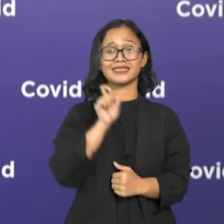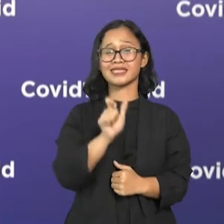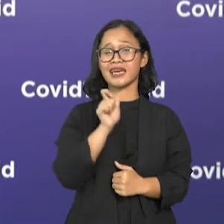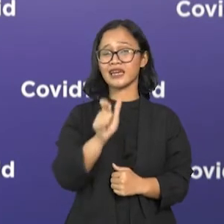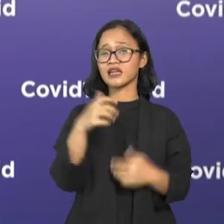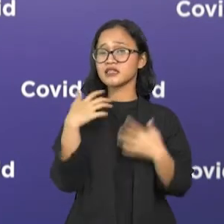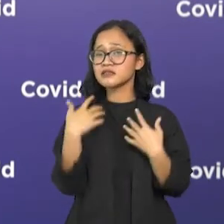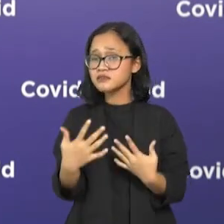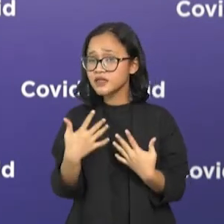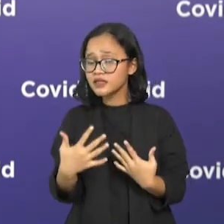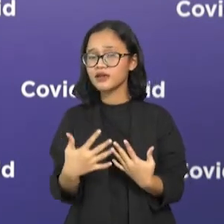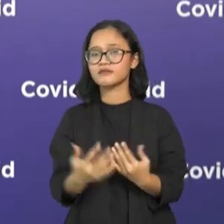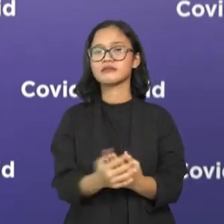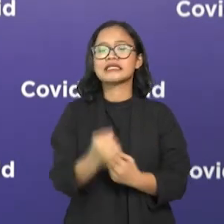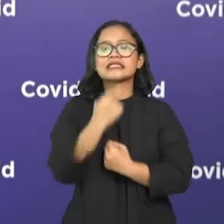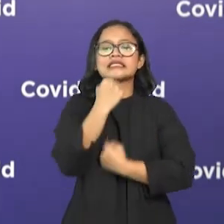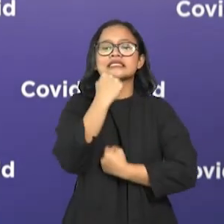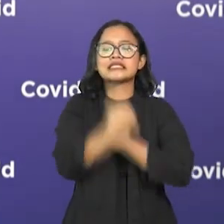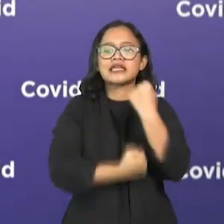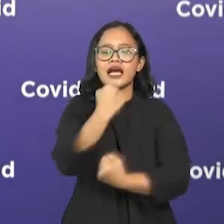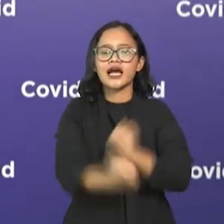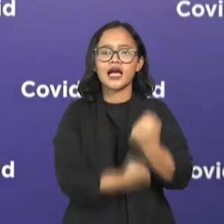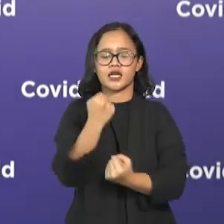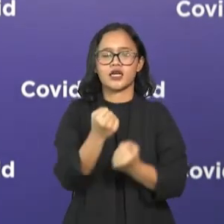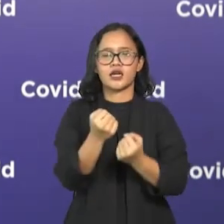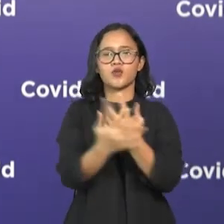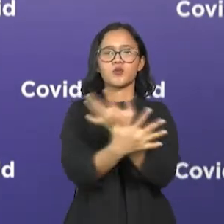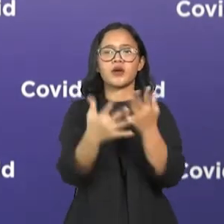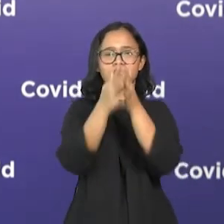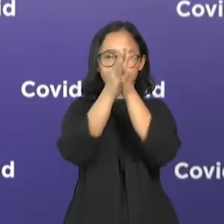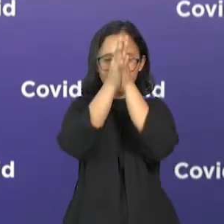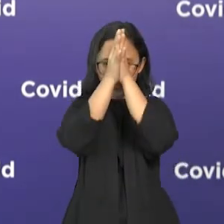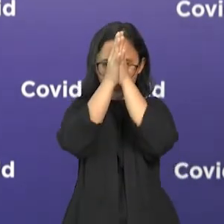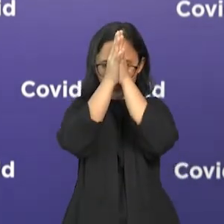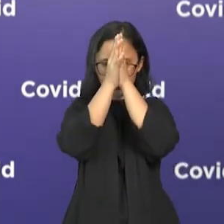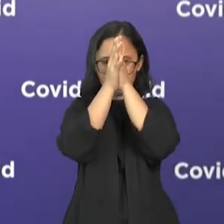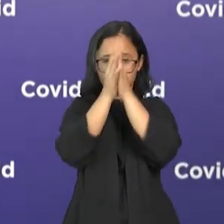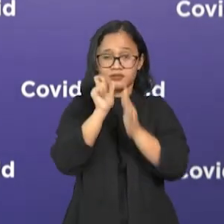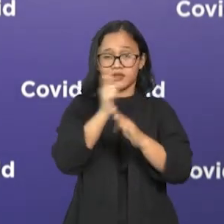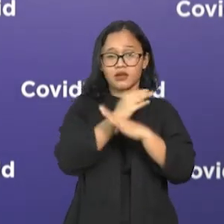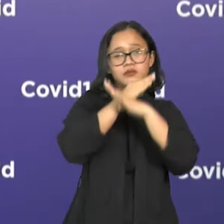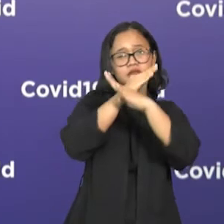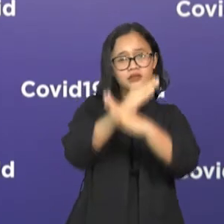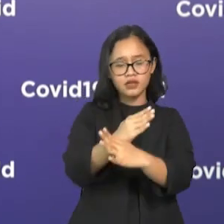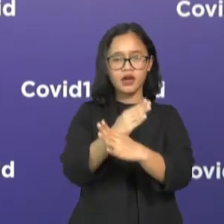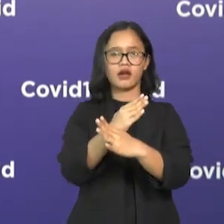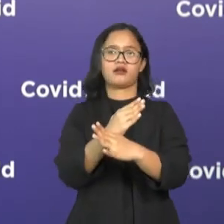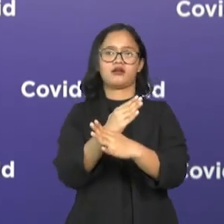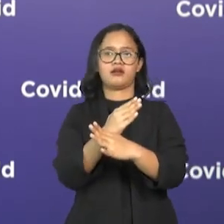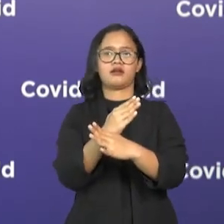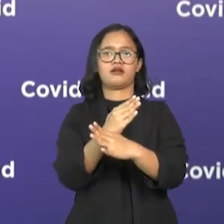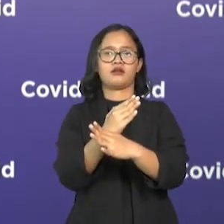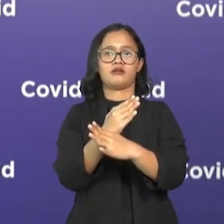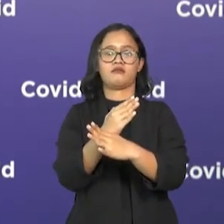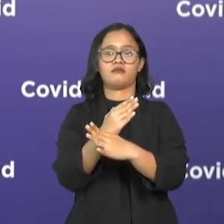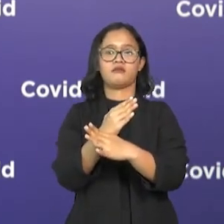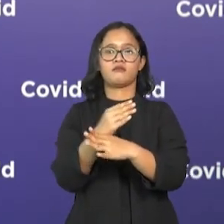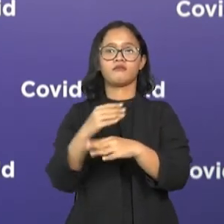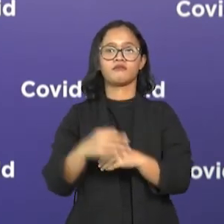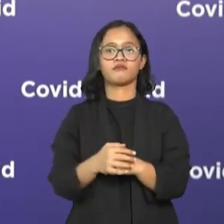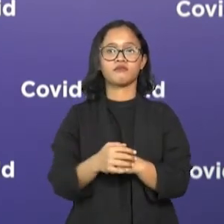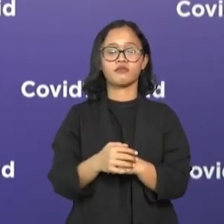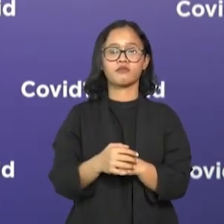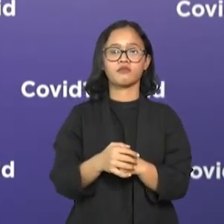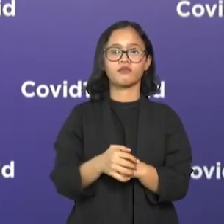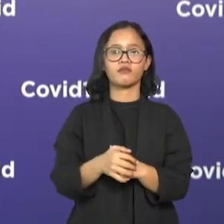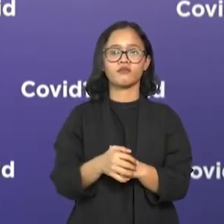umat Hindu, melakukan pencegahan, melakukan upaya meringankan beban umat kita